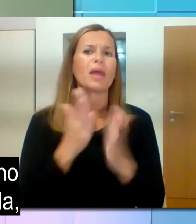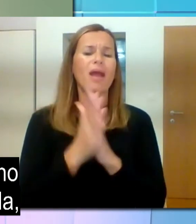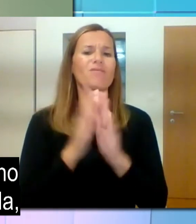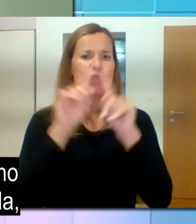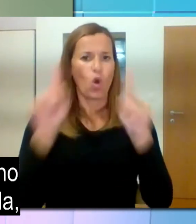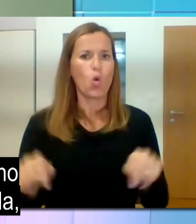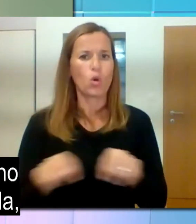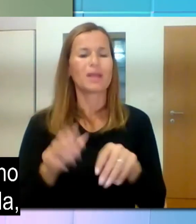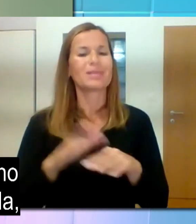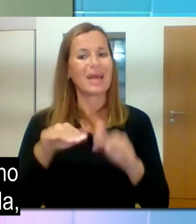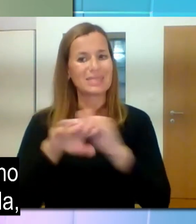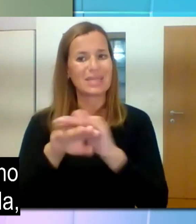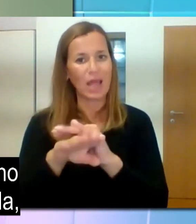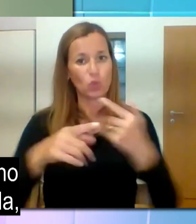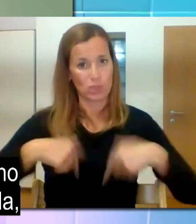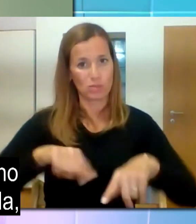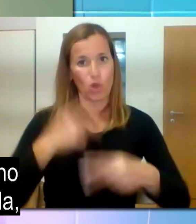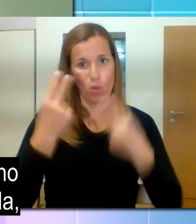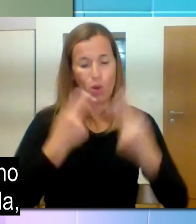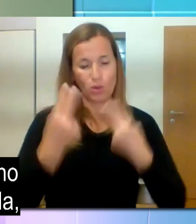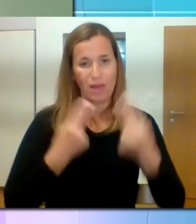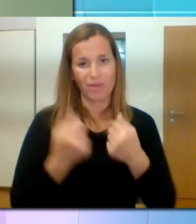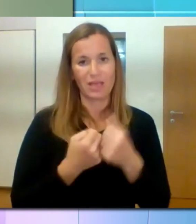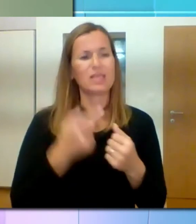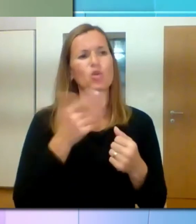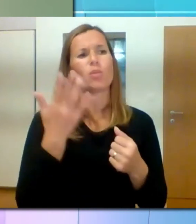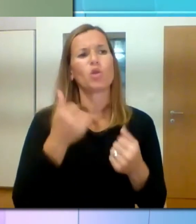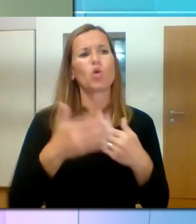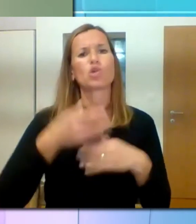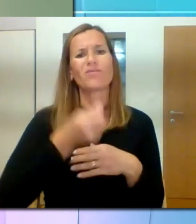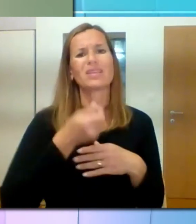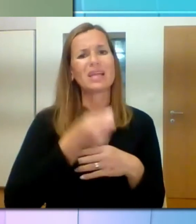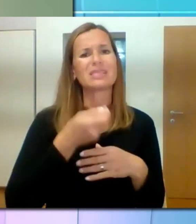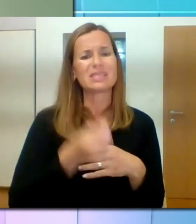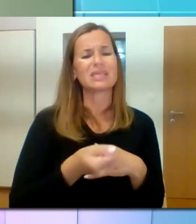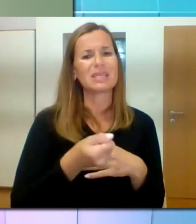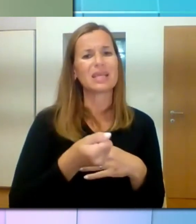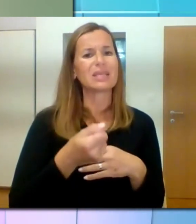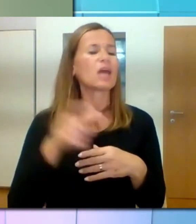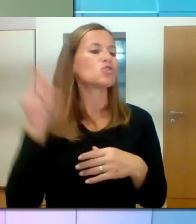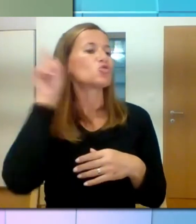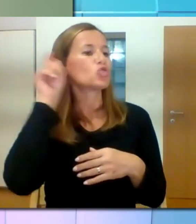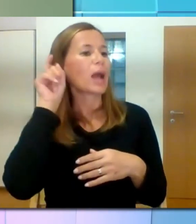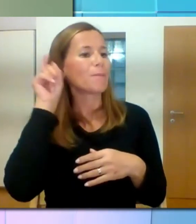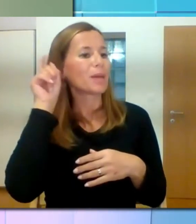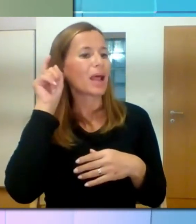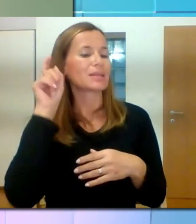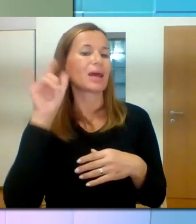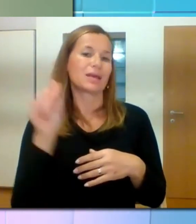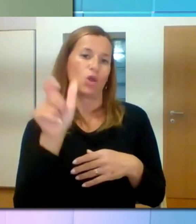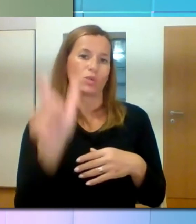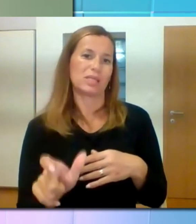aparata, ki ga je oseba na za konkretno delovno mesto potrebovala in pa v povezavi z